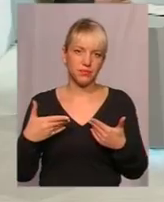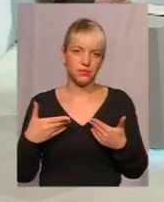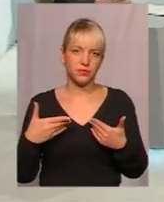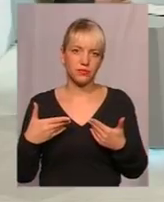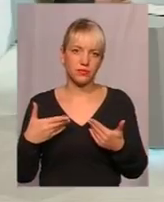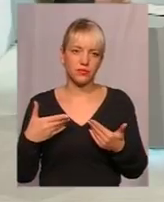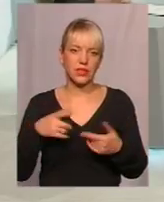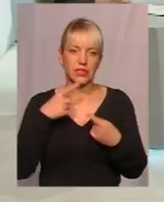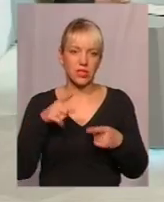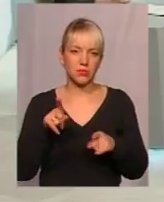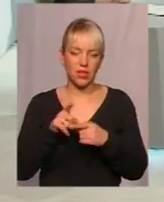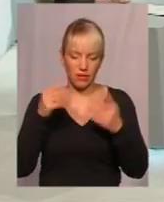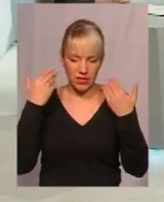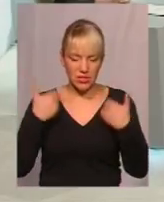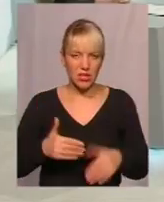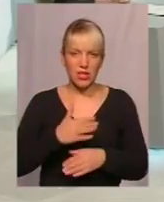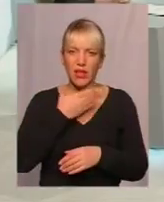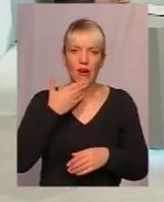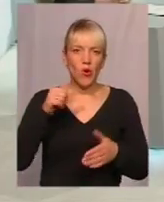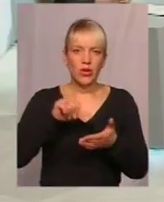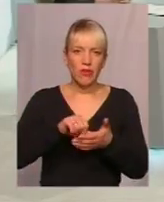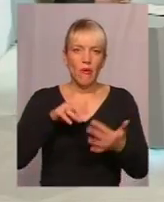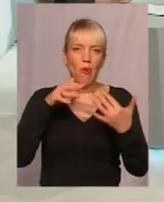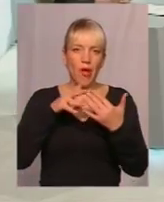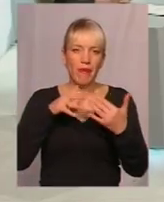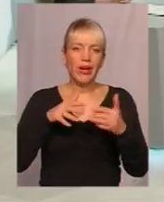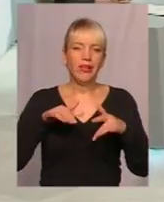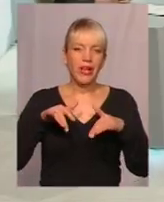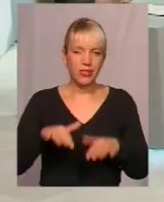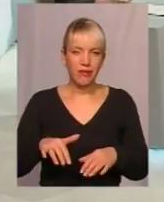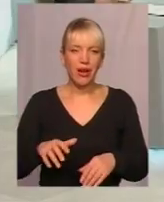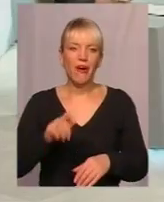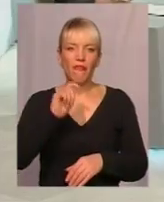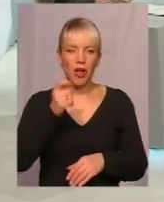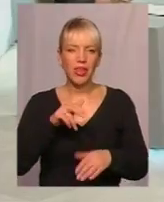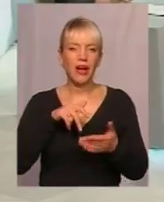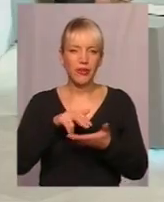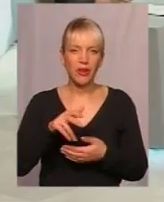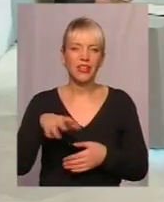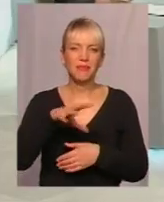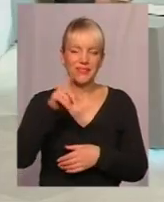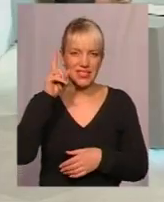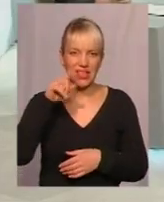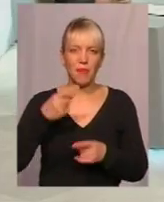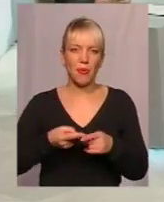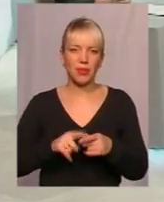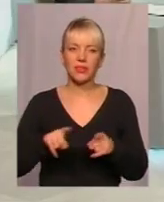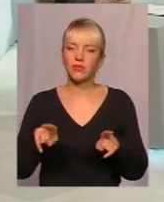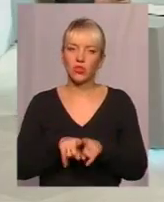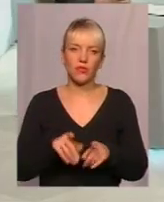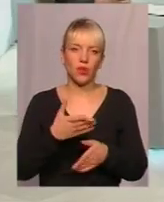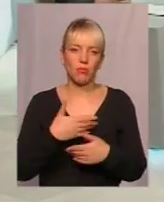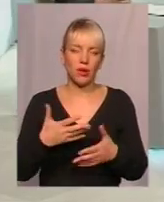скажімо так фізично не участвуємо в боєвих действах повинна йдете ми всі знаем все ровно ми